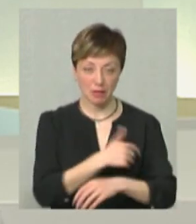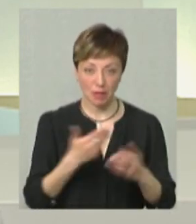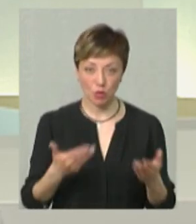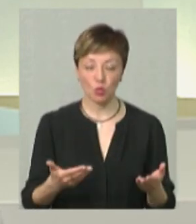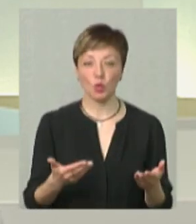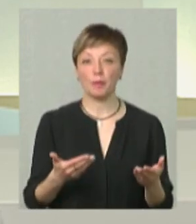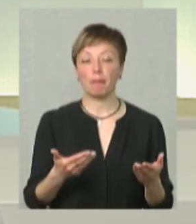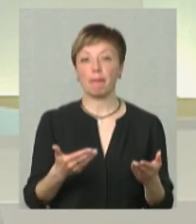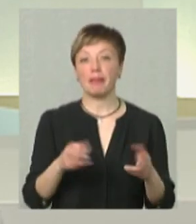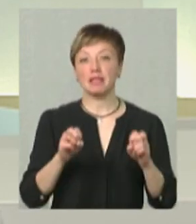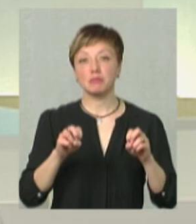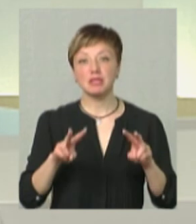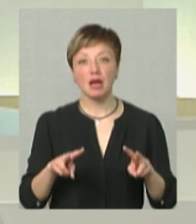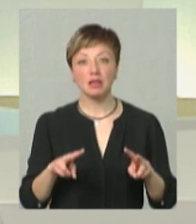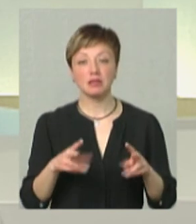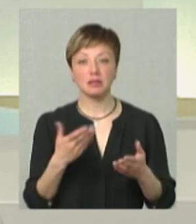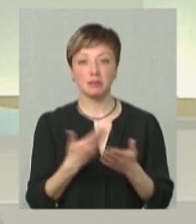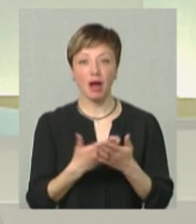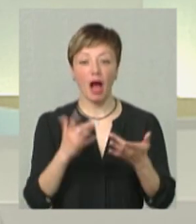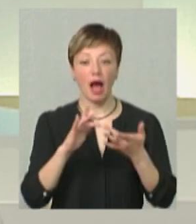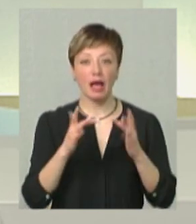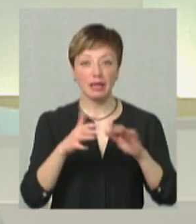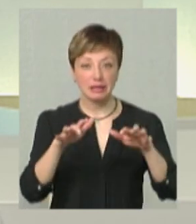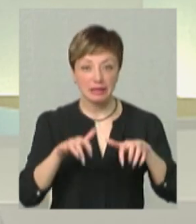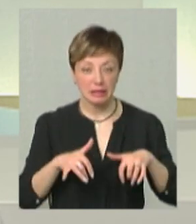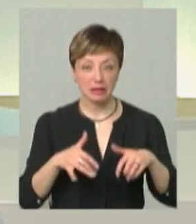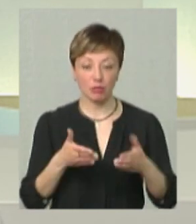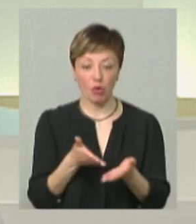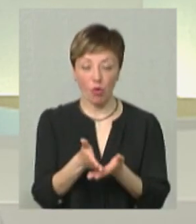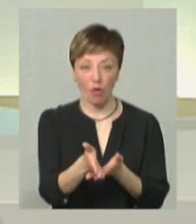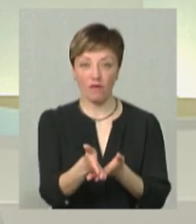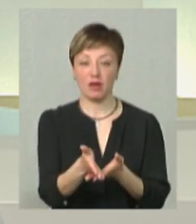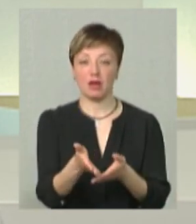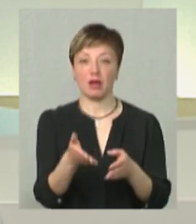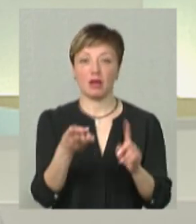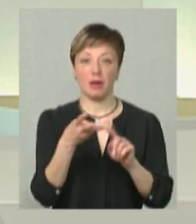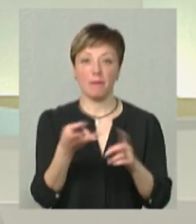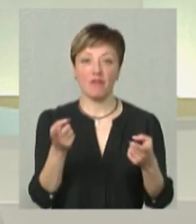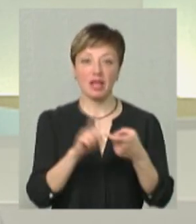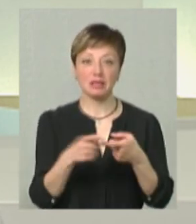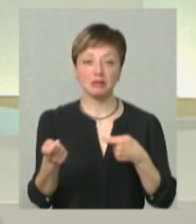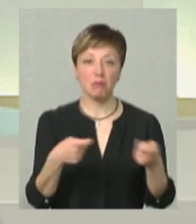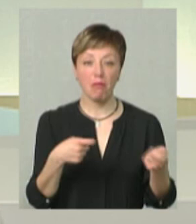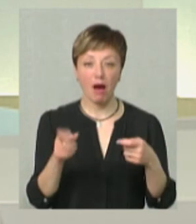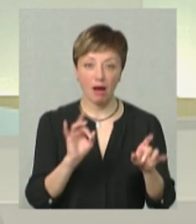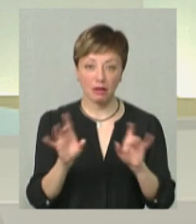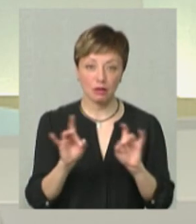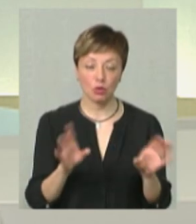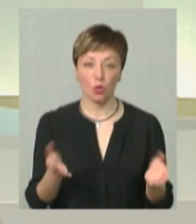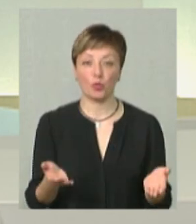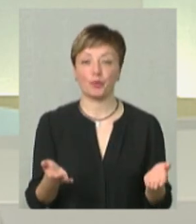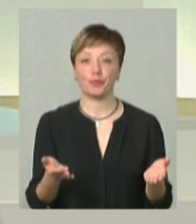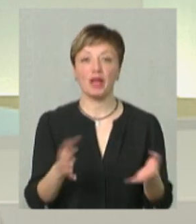Це спеціальності, знову таки, IT-профілю. Це спеціальності, пов'язані з маркетингом. Тобто,